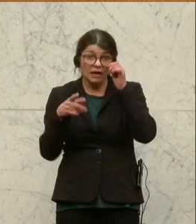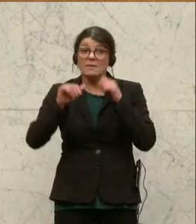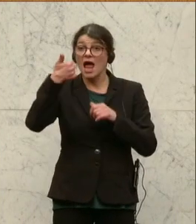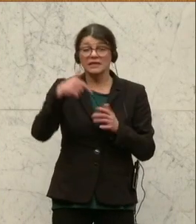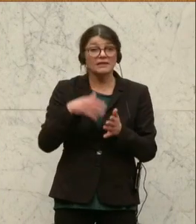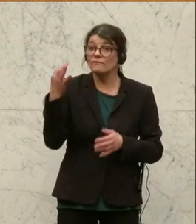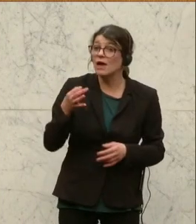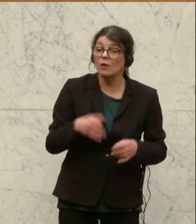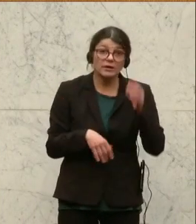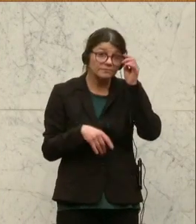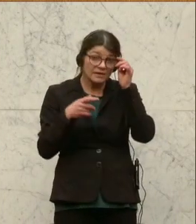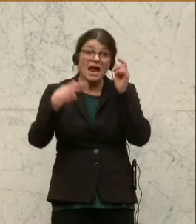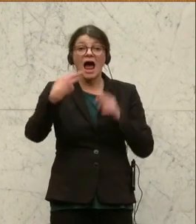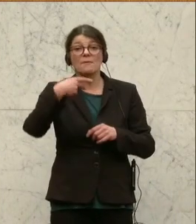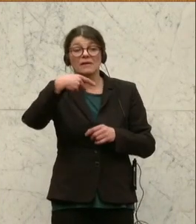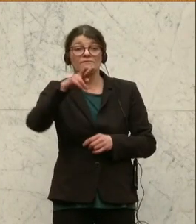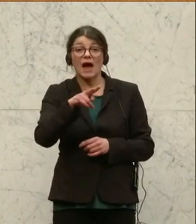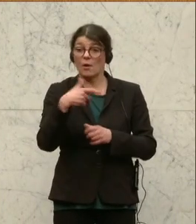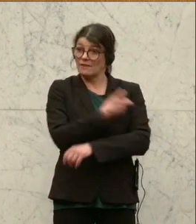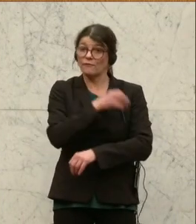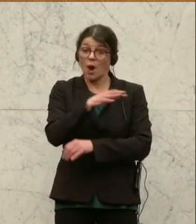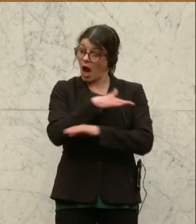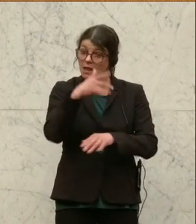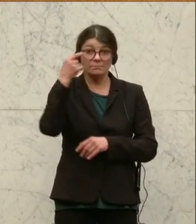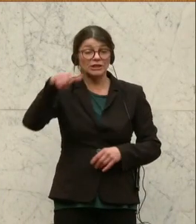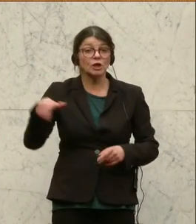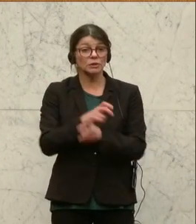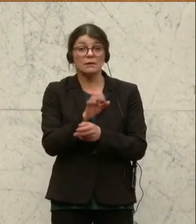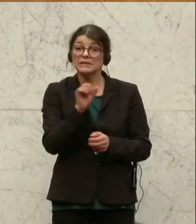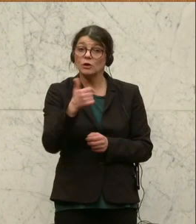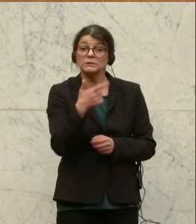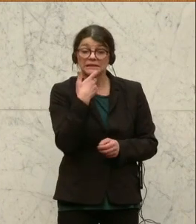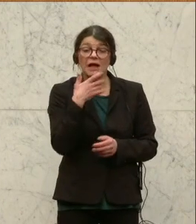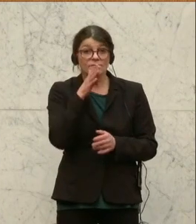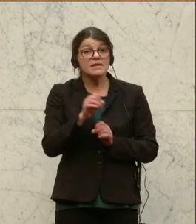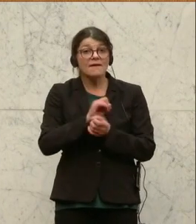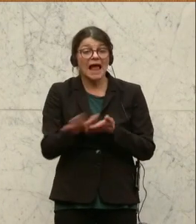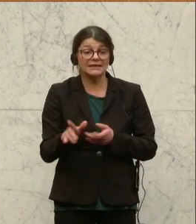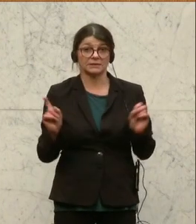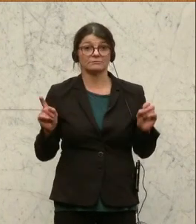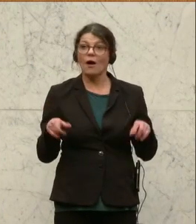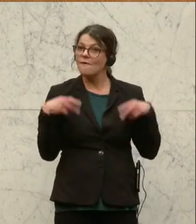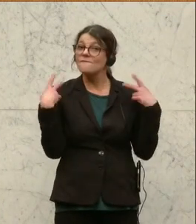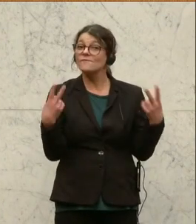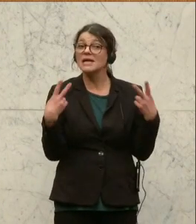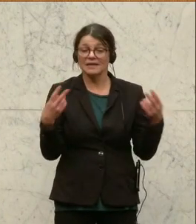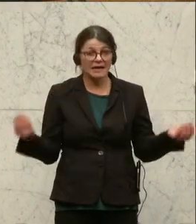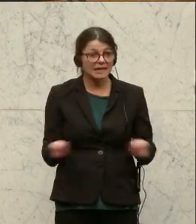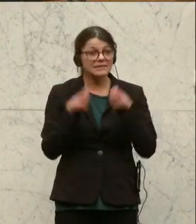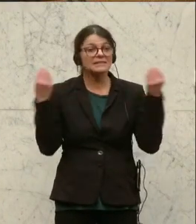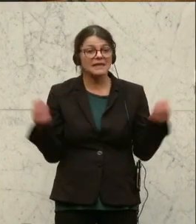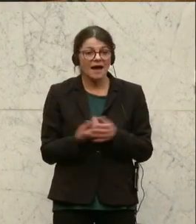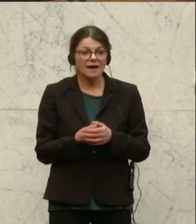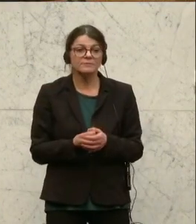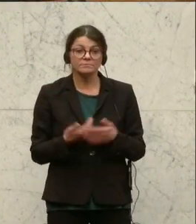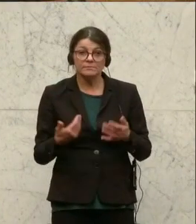Februar wird die HPV-Impfung für alle Menschen in Österreich bis 21 gratis. Und das ist etwas Wichtiges und etwas Großartiges.